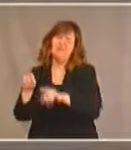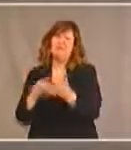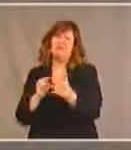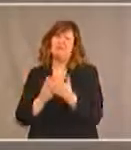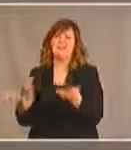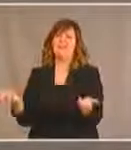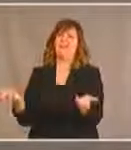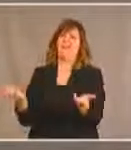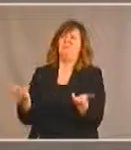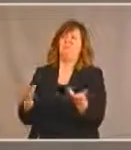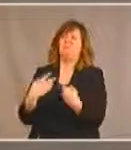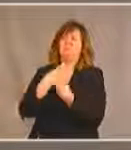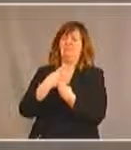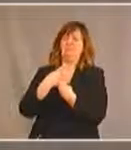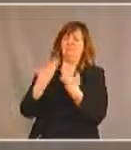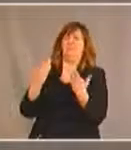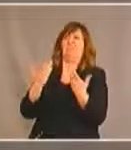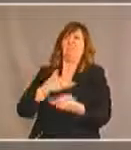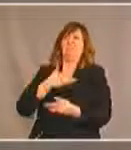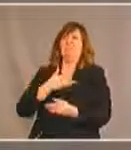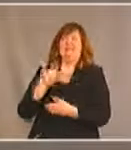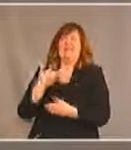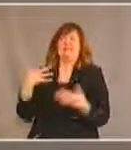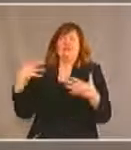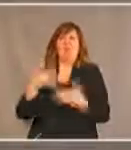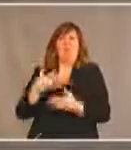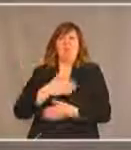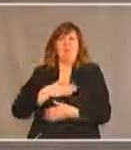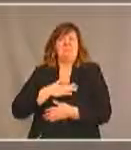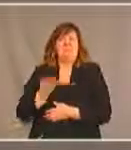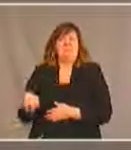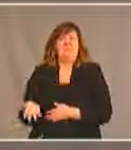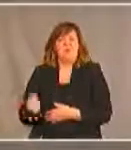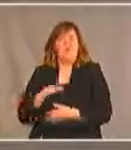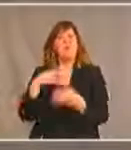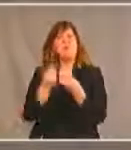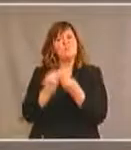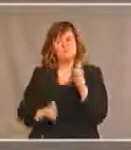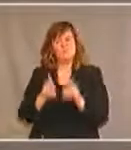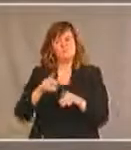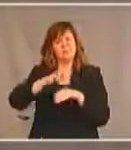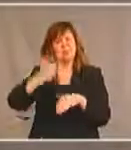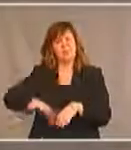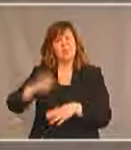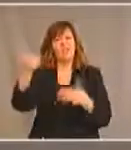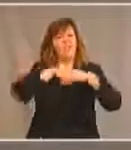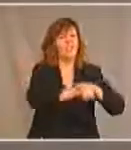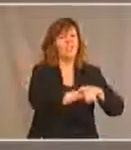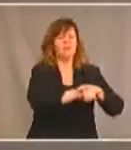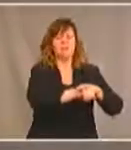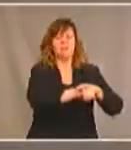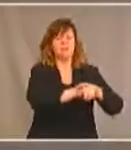ces personnes âgées car plusieurs de ces personnes ont vécu l'expérience des pensionnats